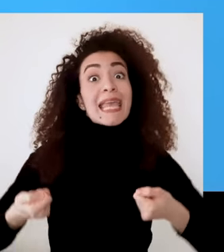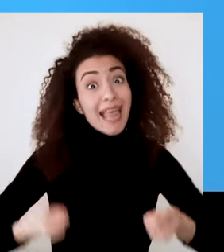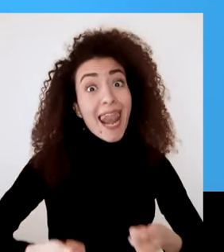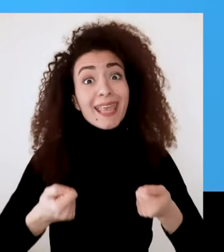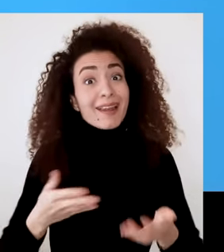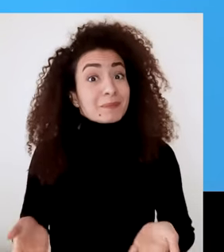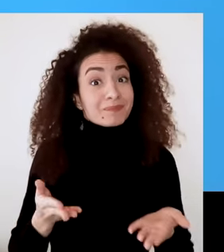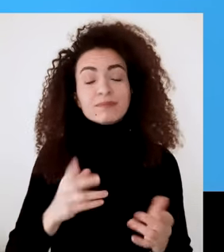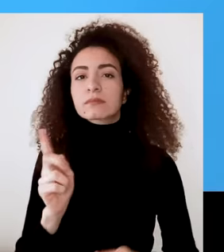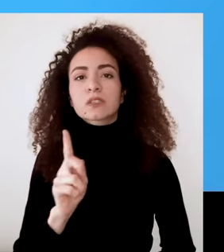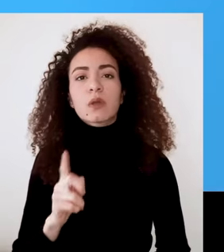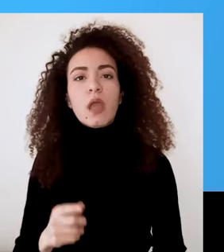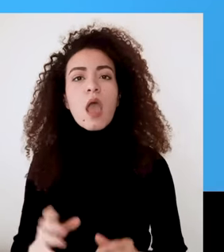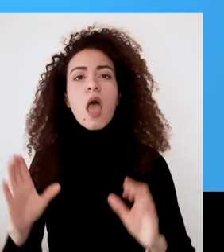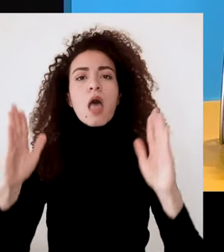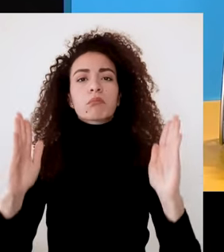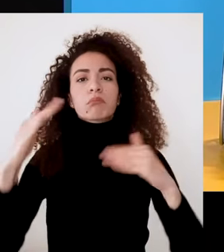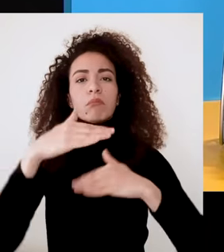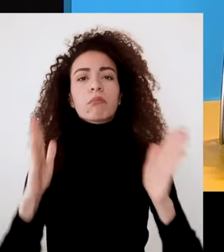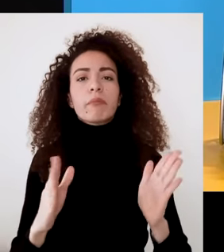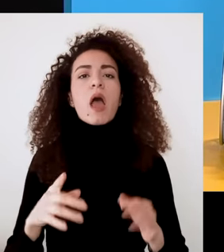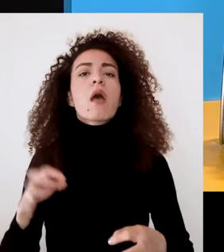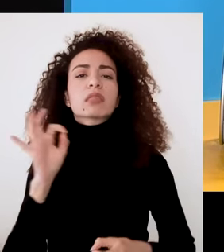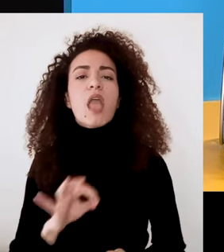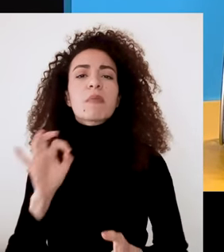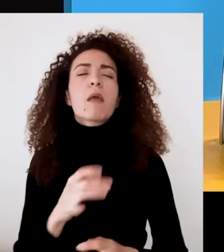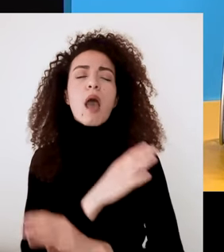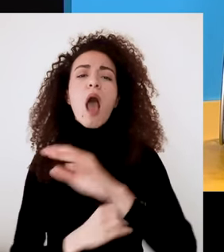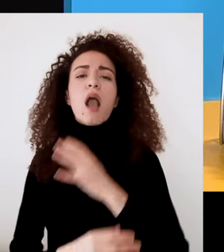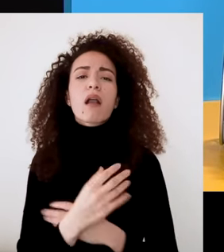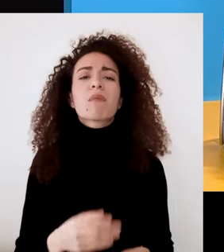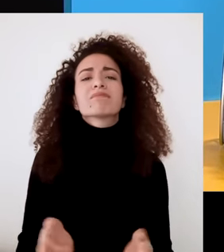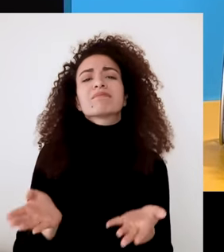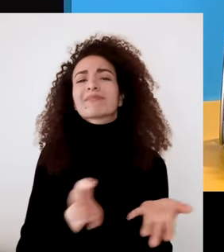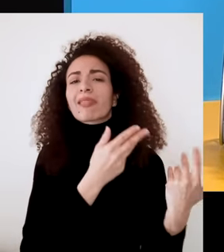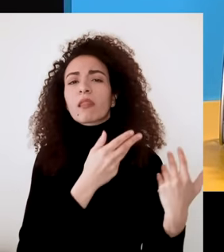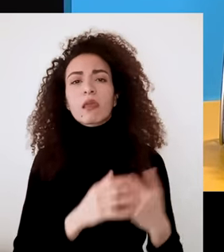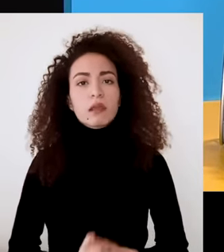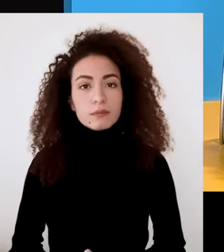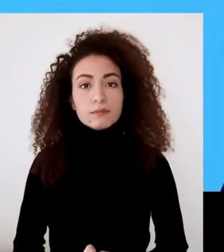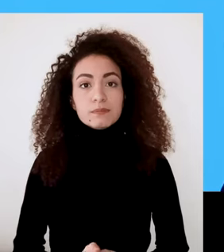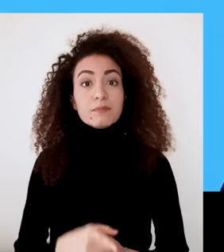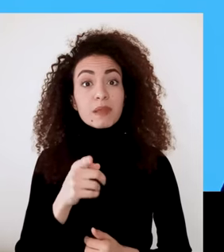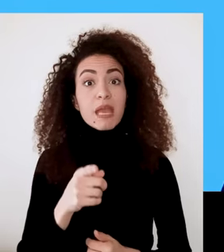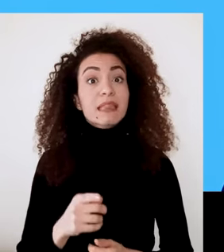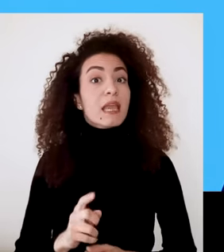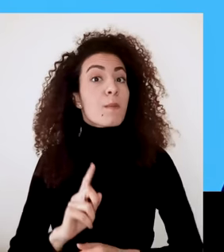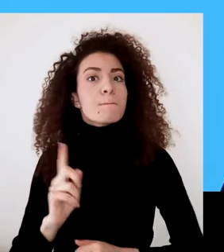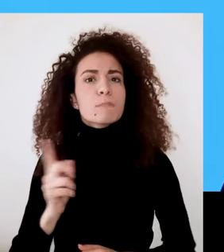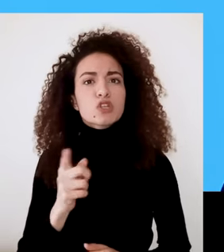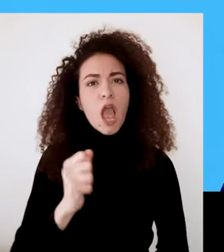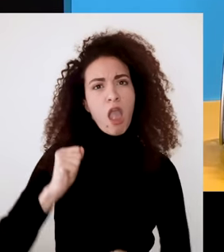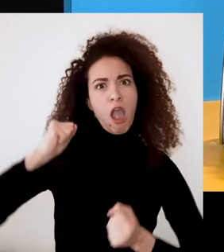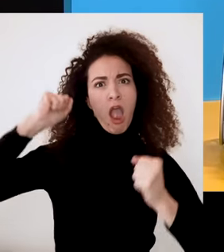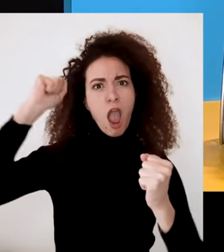المجتمع غير مشجع لتحقيق الأحلام فالمجتمع بيحطنا بقوالب نمطية وأحكام مسبقة ونادراً ما يؤمن